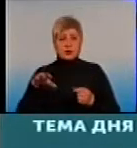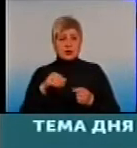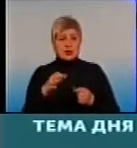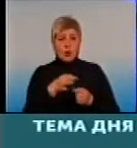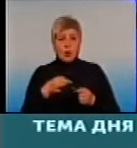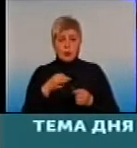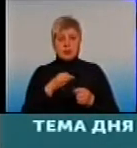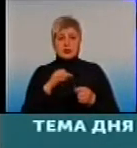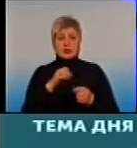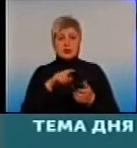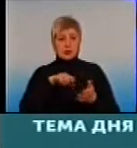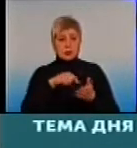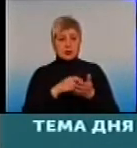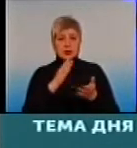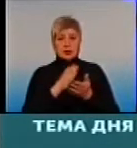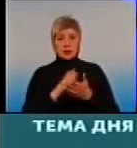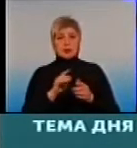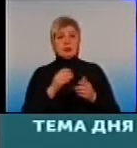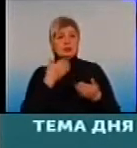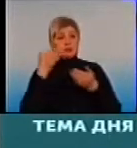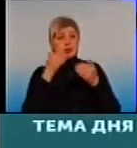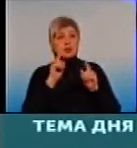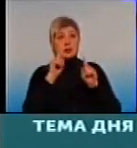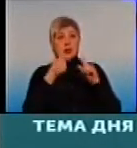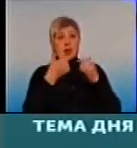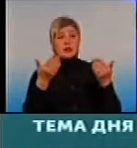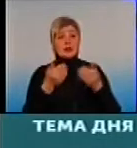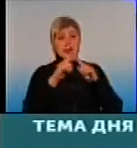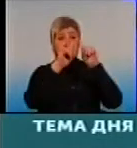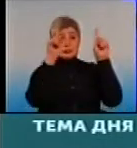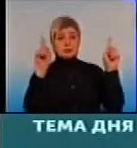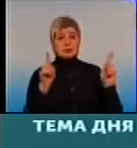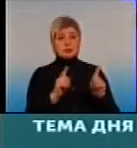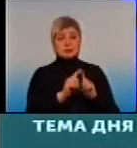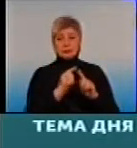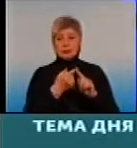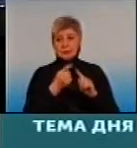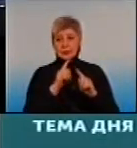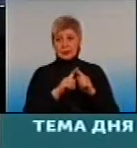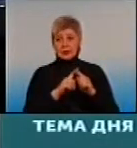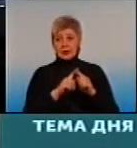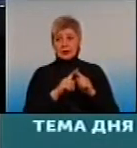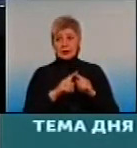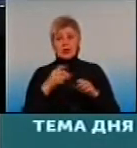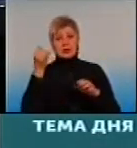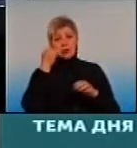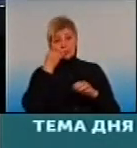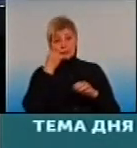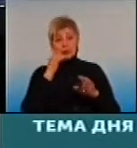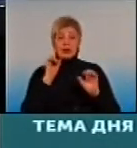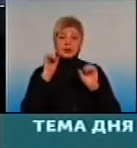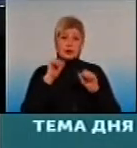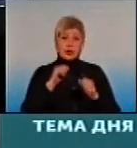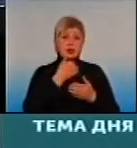звернутися туди, де є наклейка. Або, принаймні, зателефонувати у ці заклади і поставити питання, чи можу я